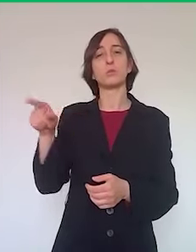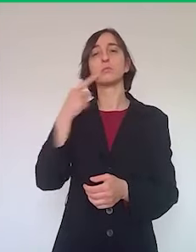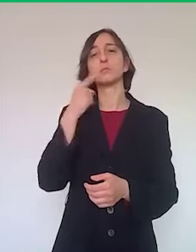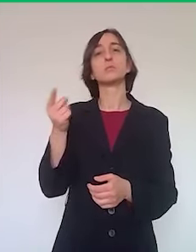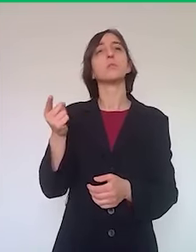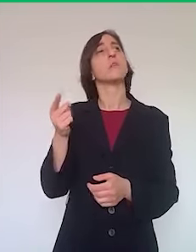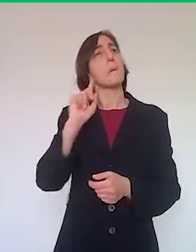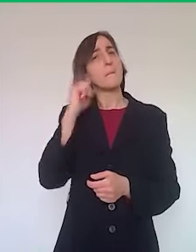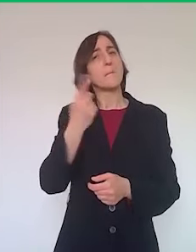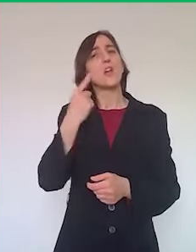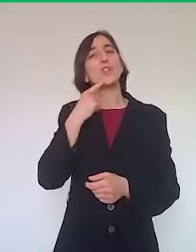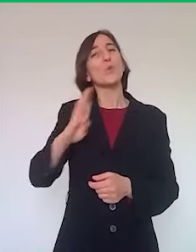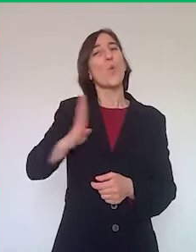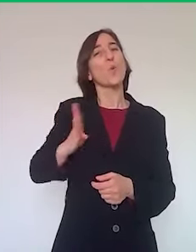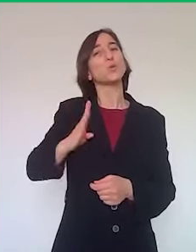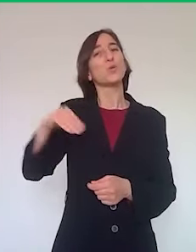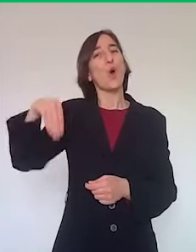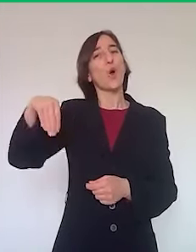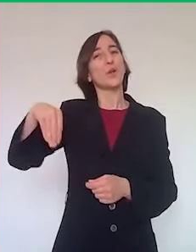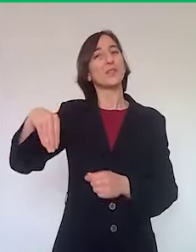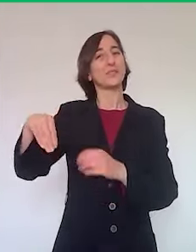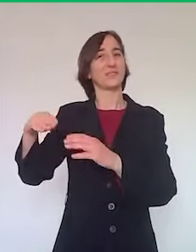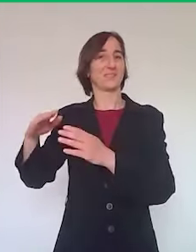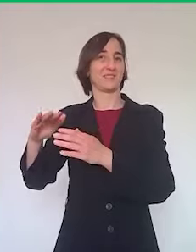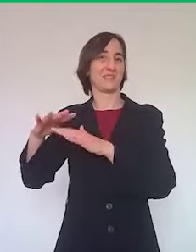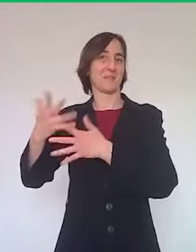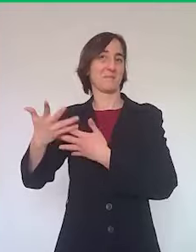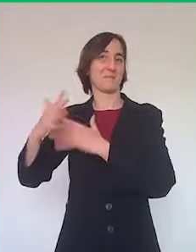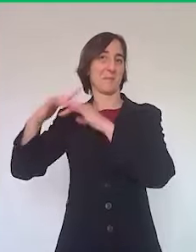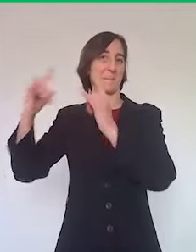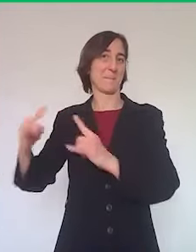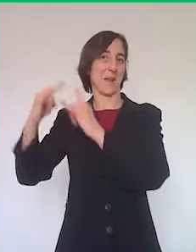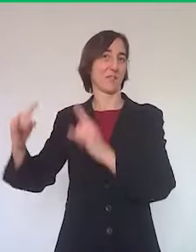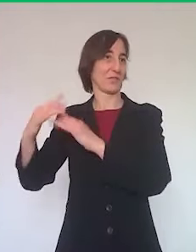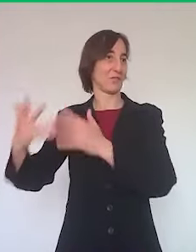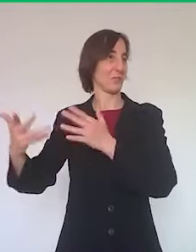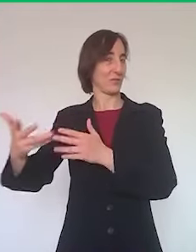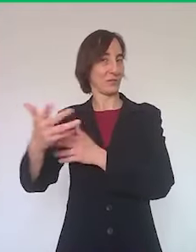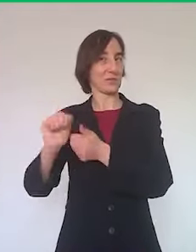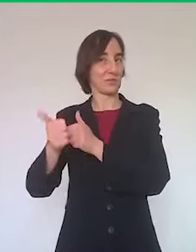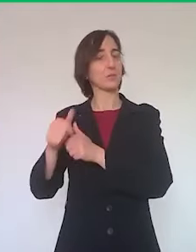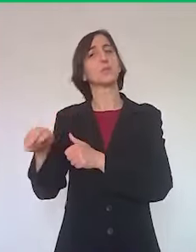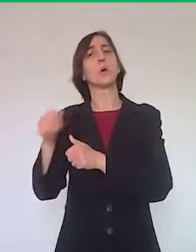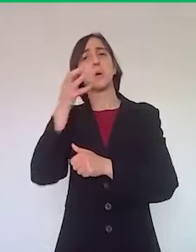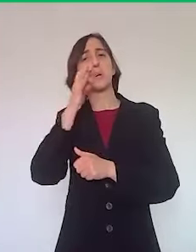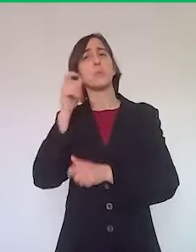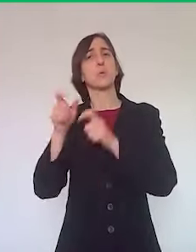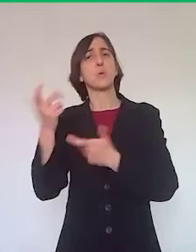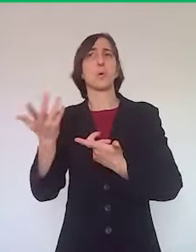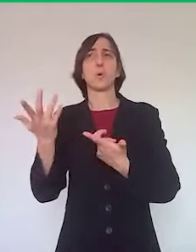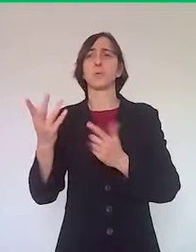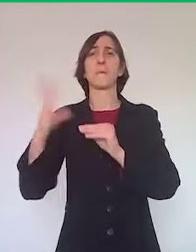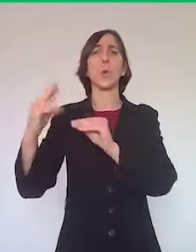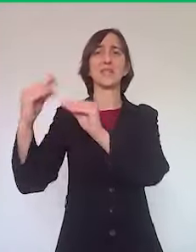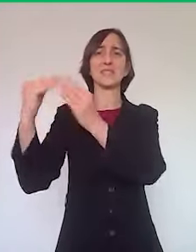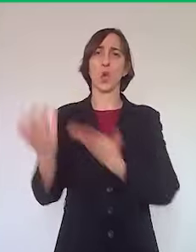le dovute manutenzioni, io capisco bene questa necessità, ho fatto anche il Sindaco, in Antonio vedo tanti delle